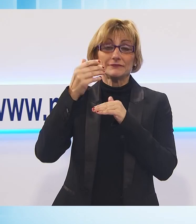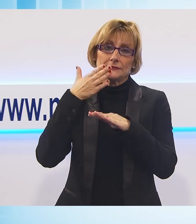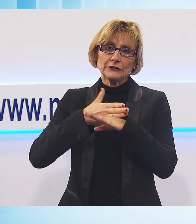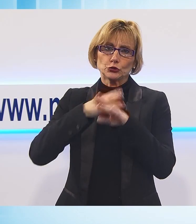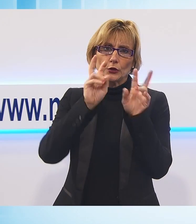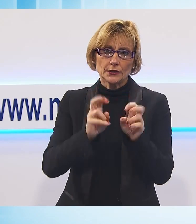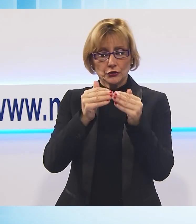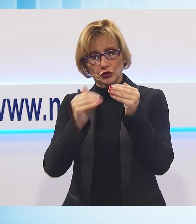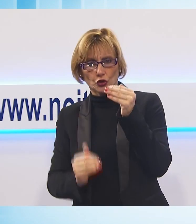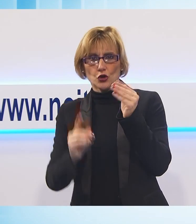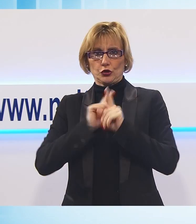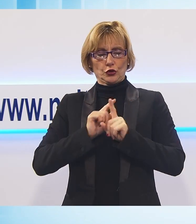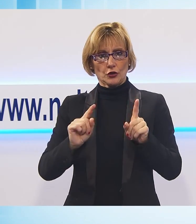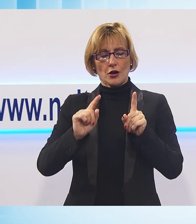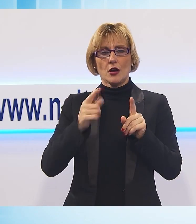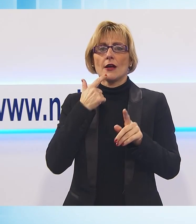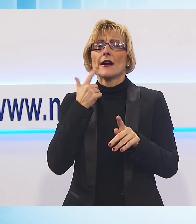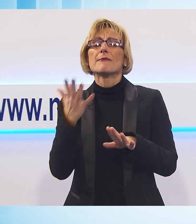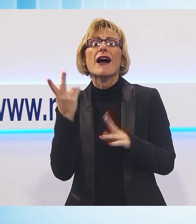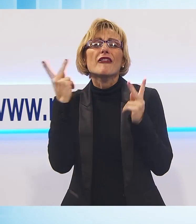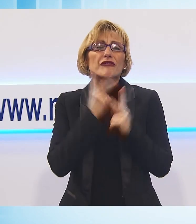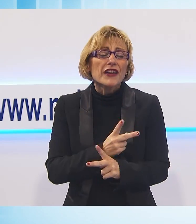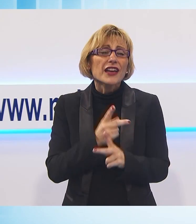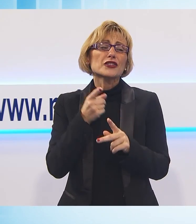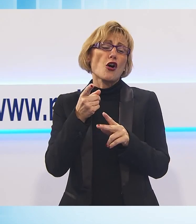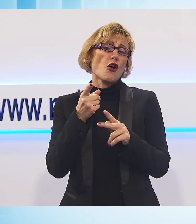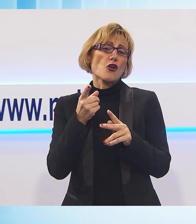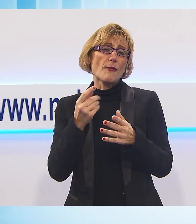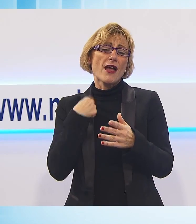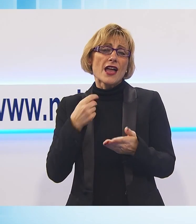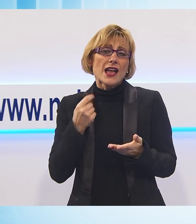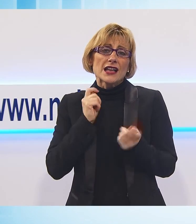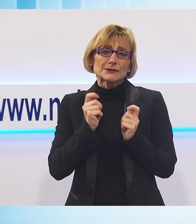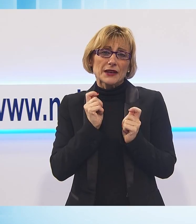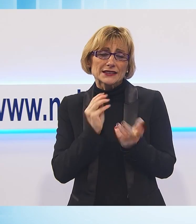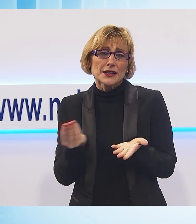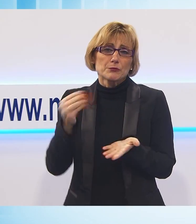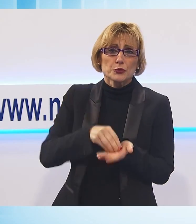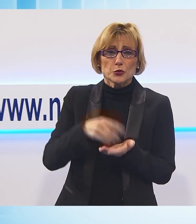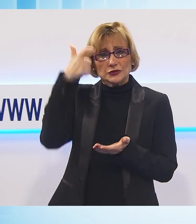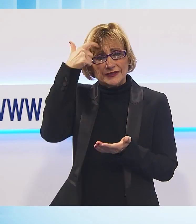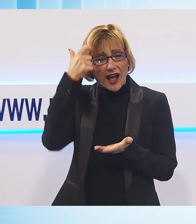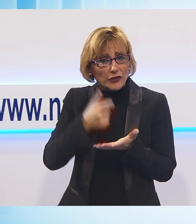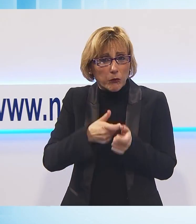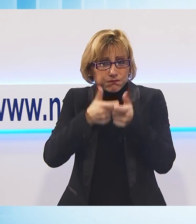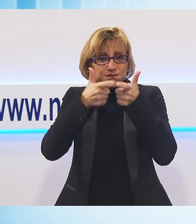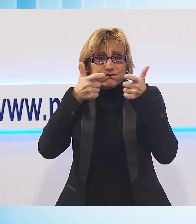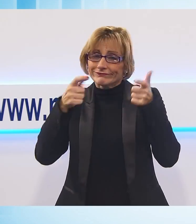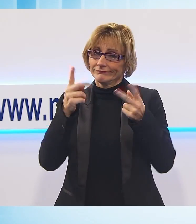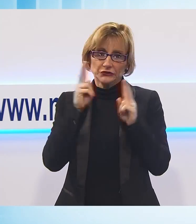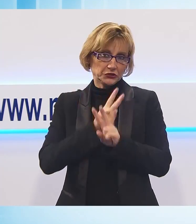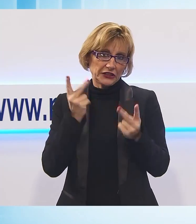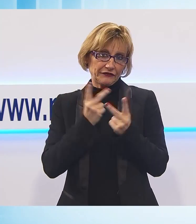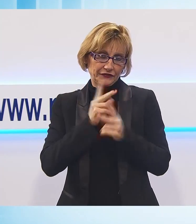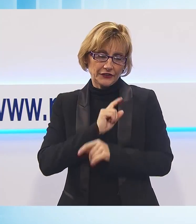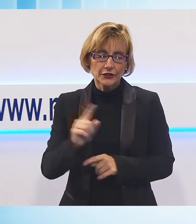aziende, non aumenterà le entrate dello Stato. Dicono questo soltanto perché hanno messo nel bilancio nazionale una posta dove si dice